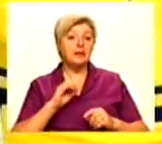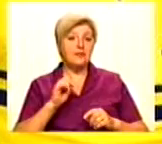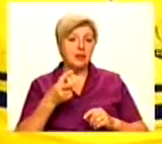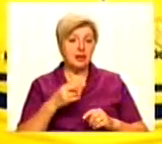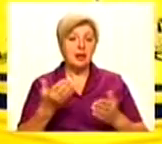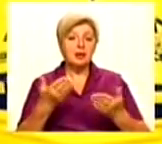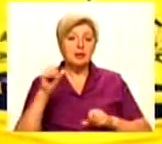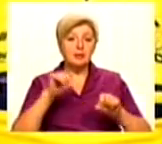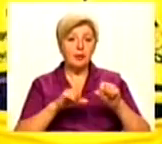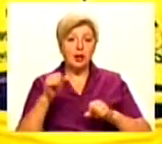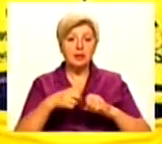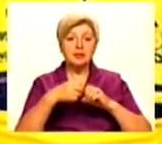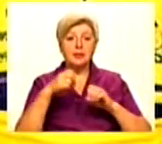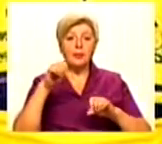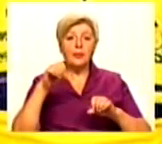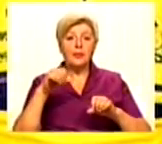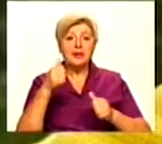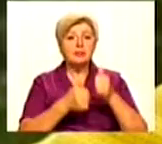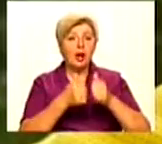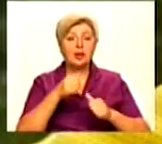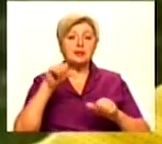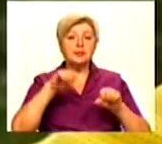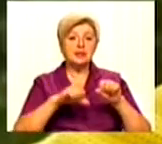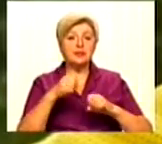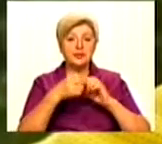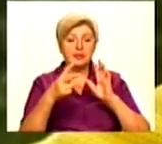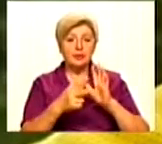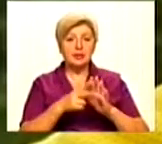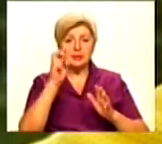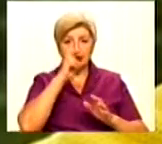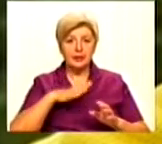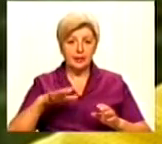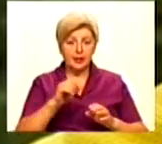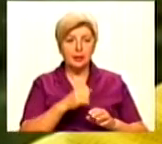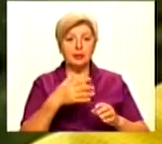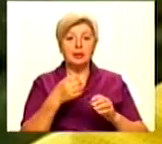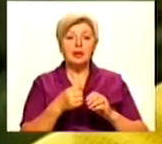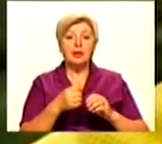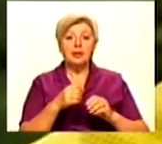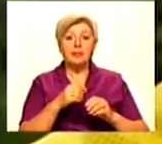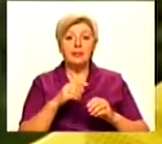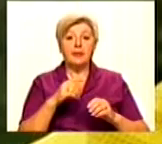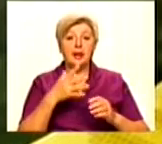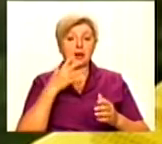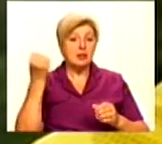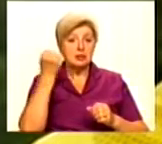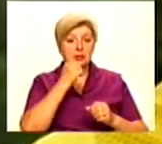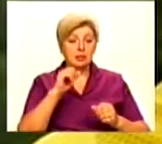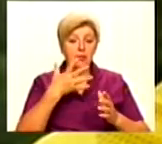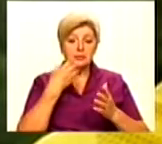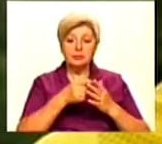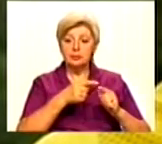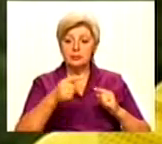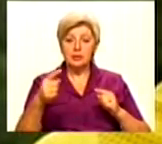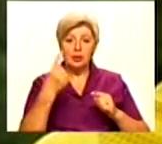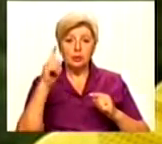представники 18 країн. Руслан здолав відстань близько 17 кілометрів за одну годину, 40 хвилин та 20 секунд.